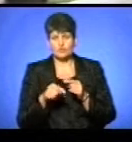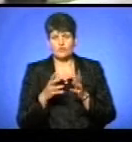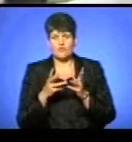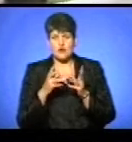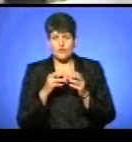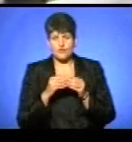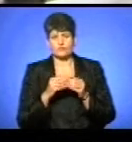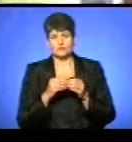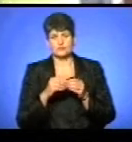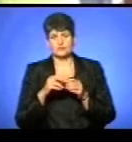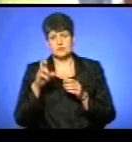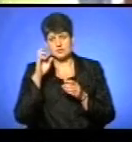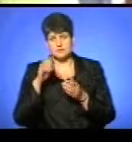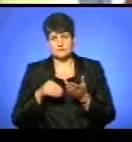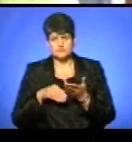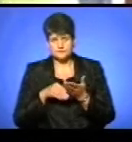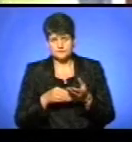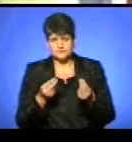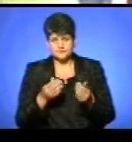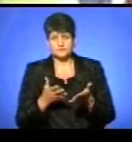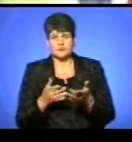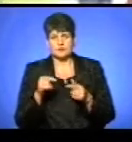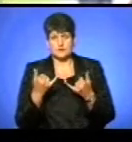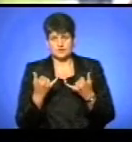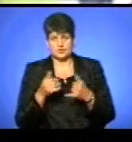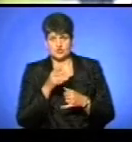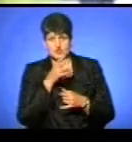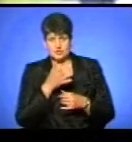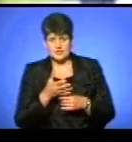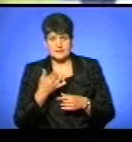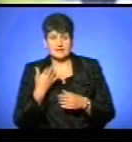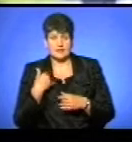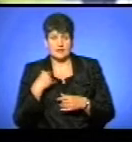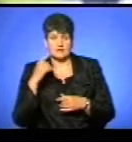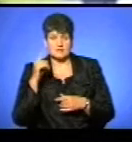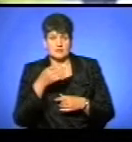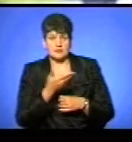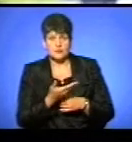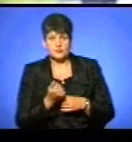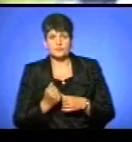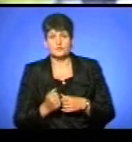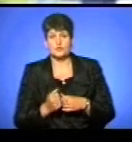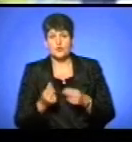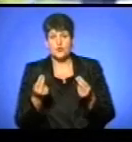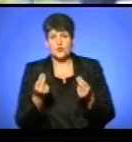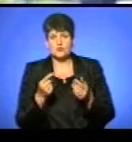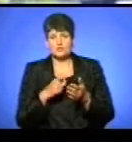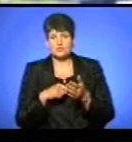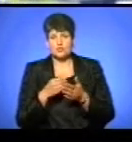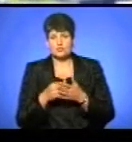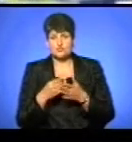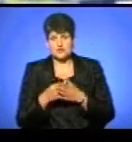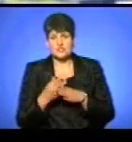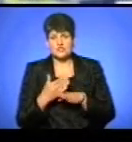субвенції з державного бюджету. На даний час, наскільки я знаю, наскільки я в моїй компетенції, гроші з міського бюджету,